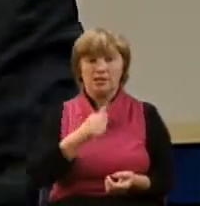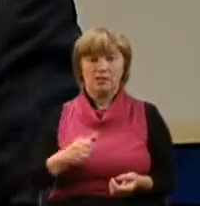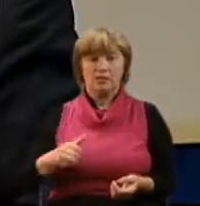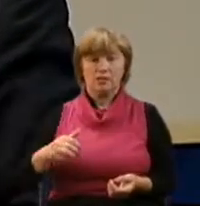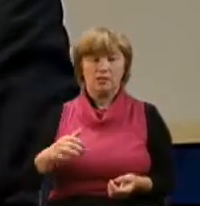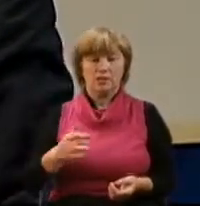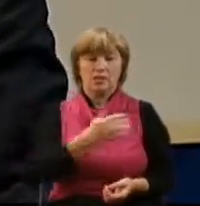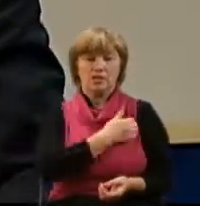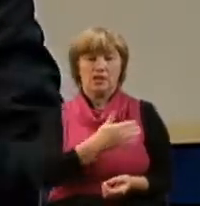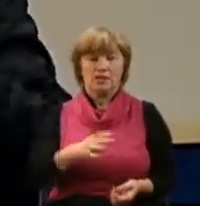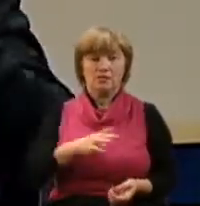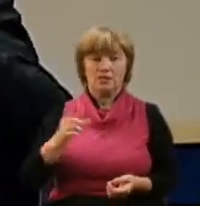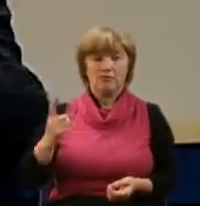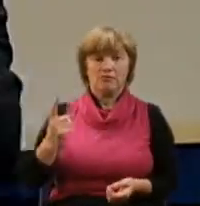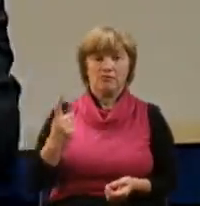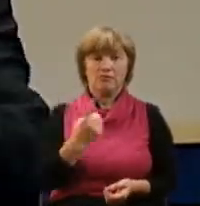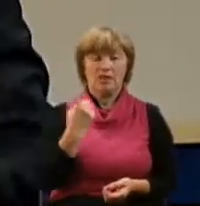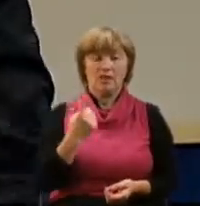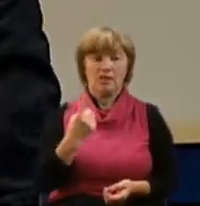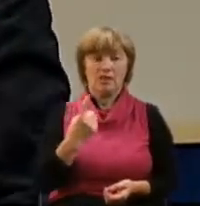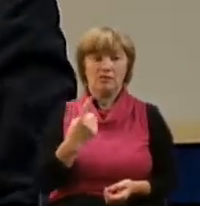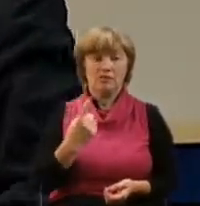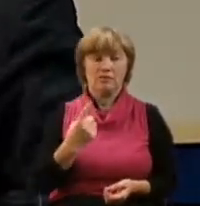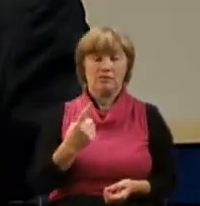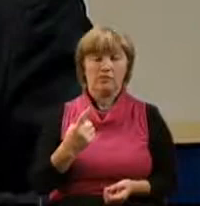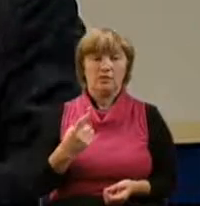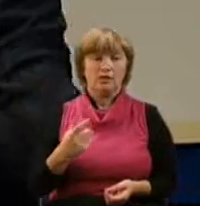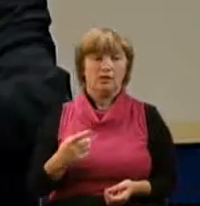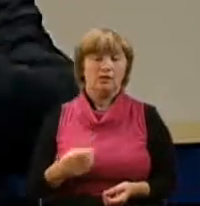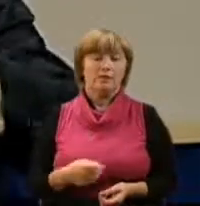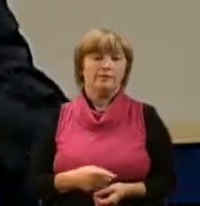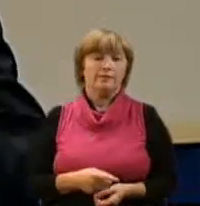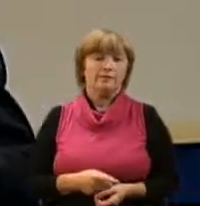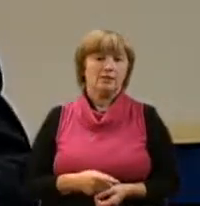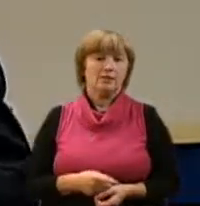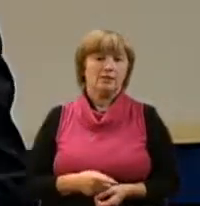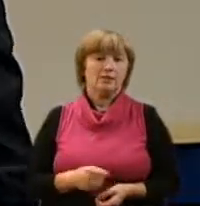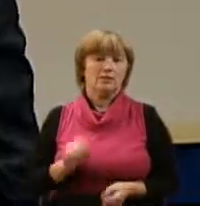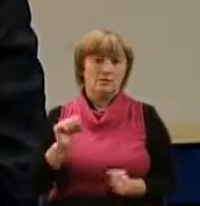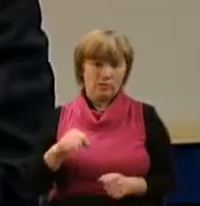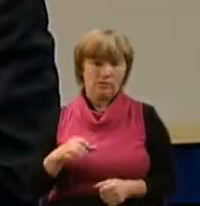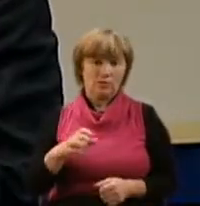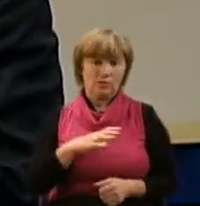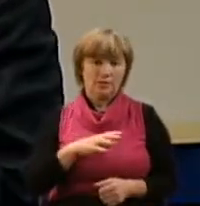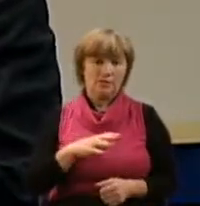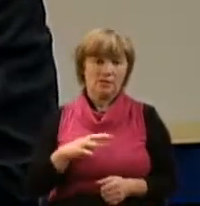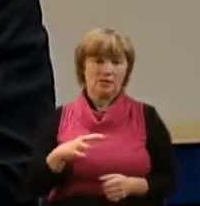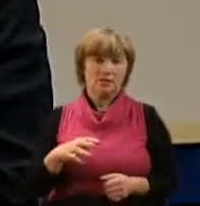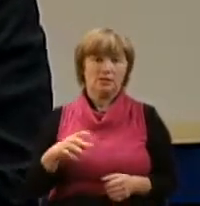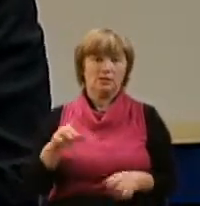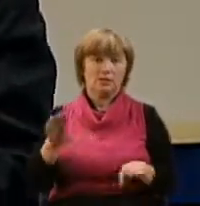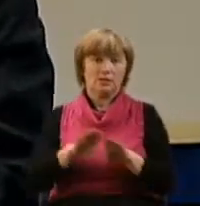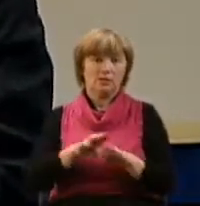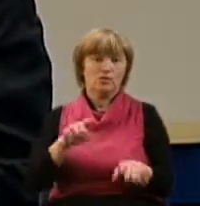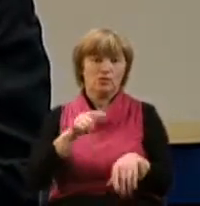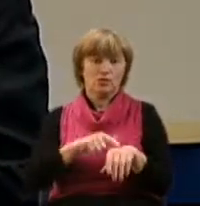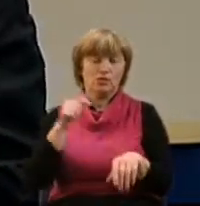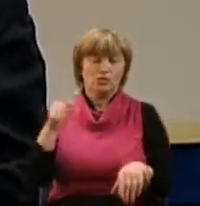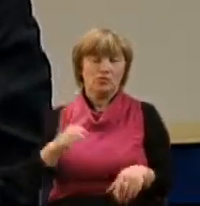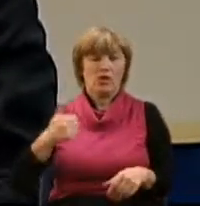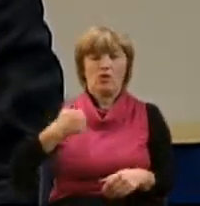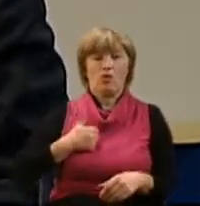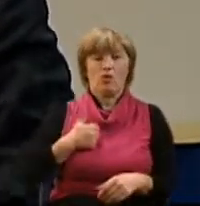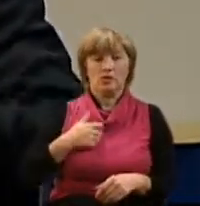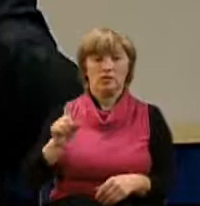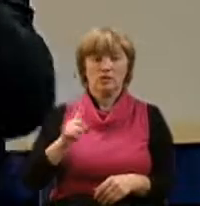первым, проявляя инициативу, желая быть в гуще событий. Они могут быть движимы вот этим чувством гордости,